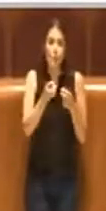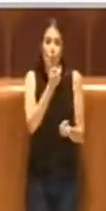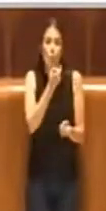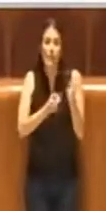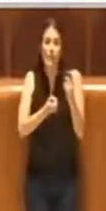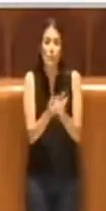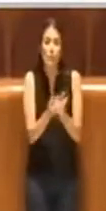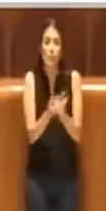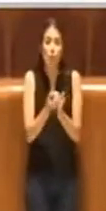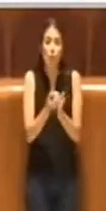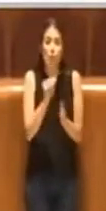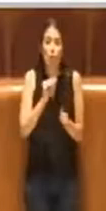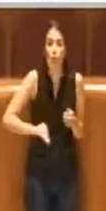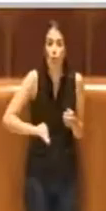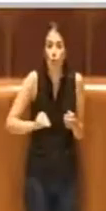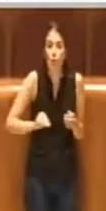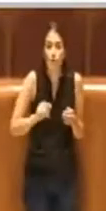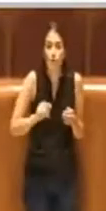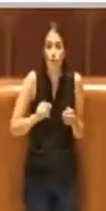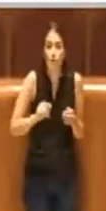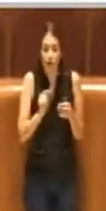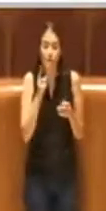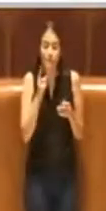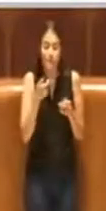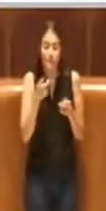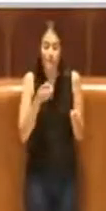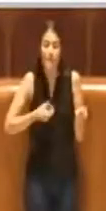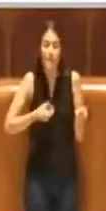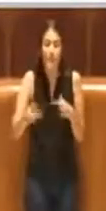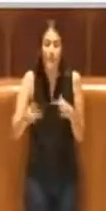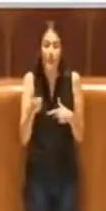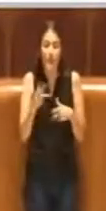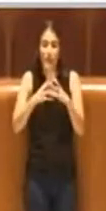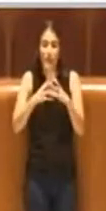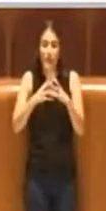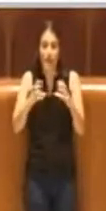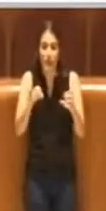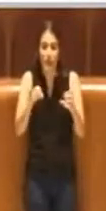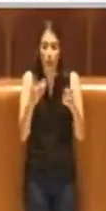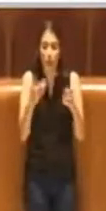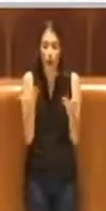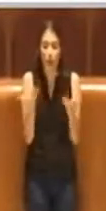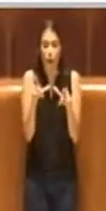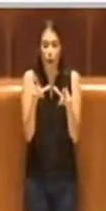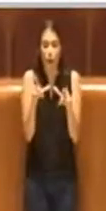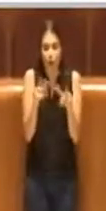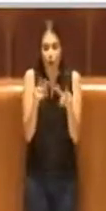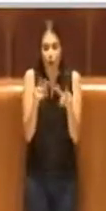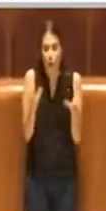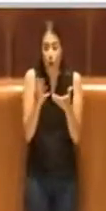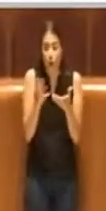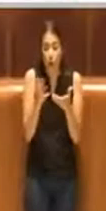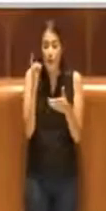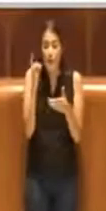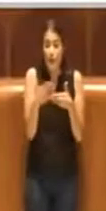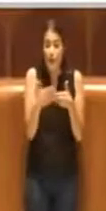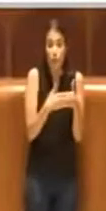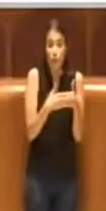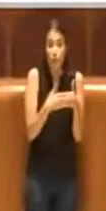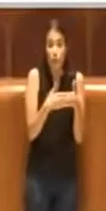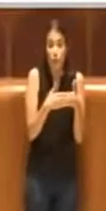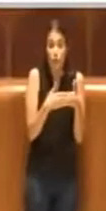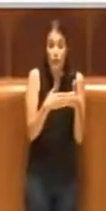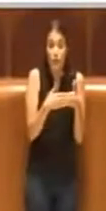prodotto in vendita degli imprenditori, quantomeno deve essere del Lazio, meglio ancora se vicino